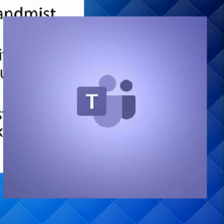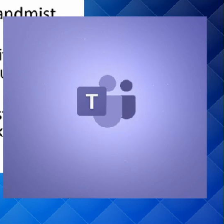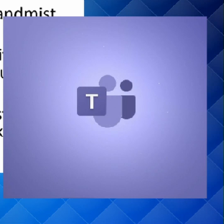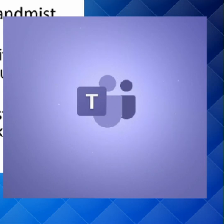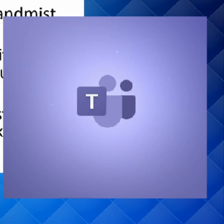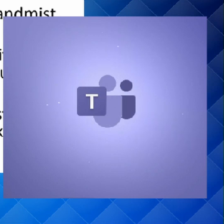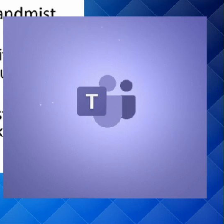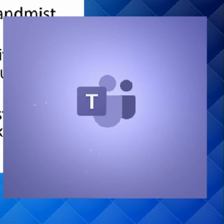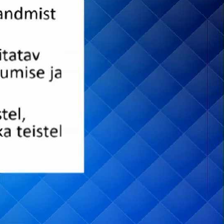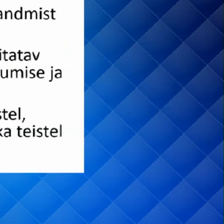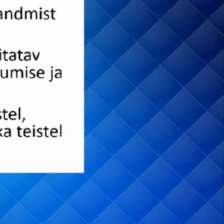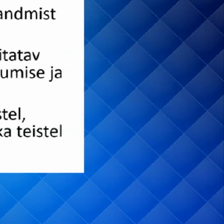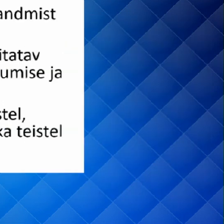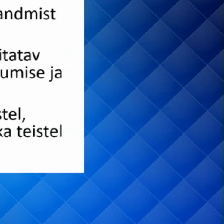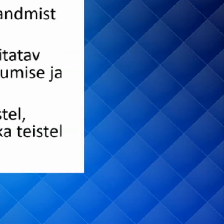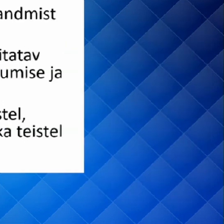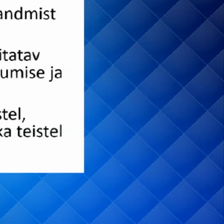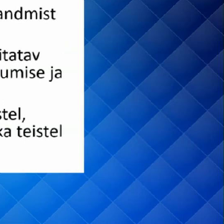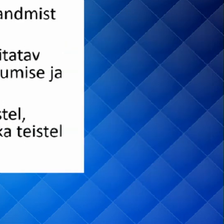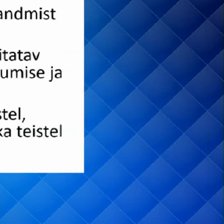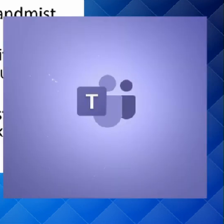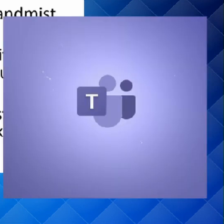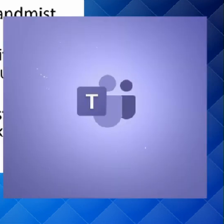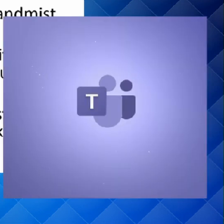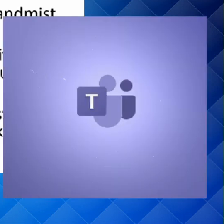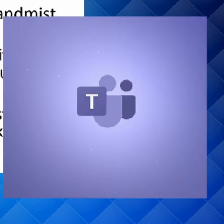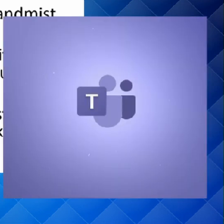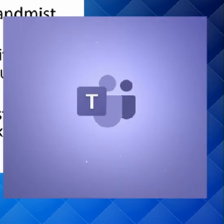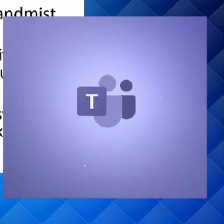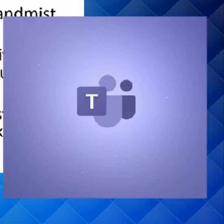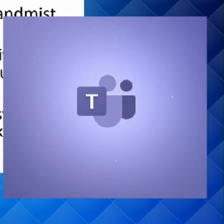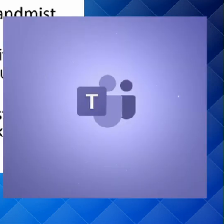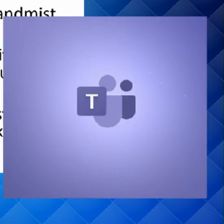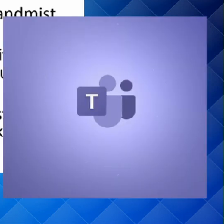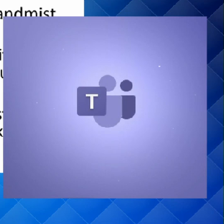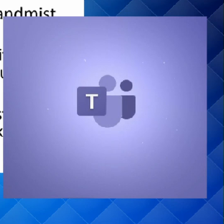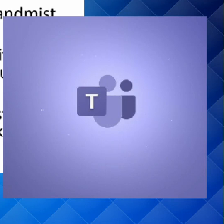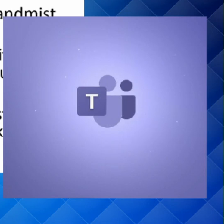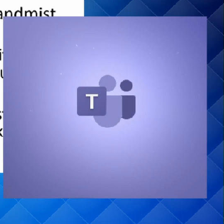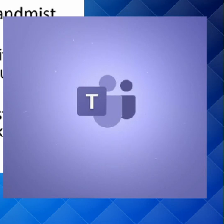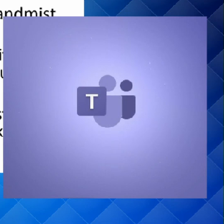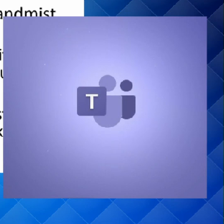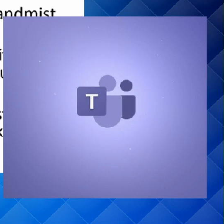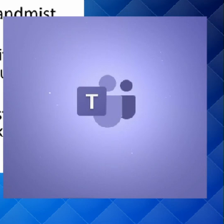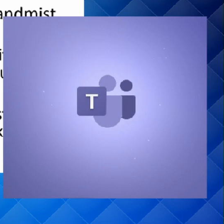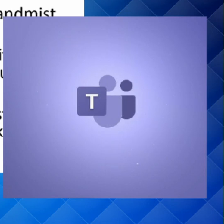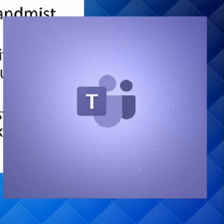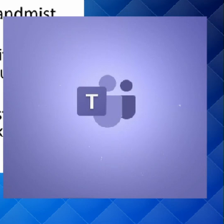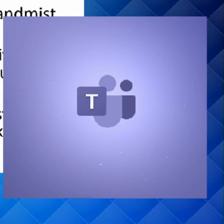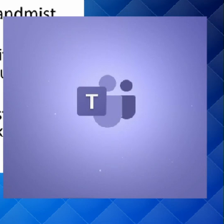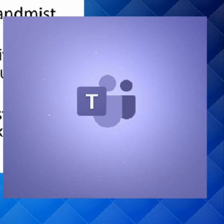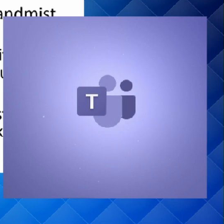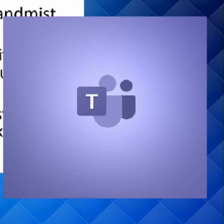juba piiri peale panna erinevate meetmete ka koosmajus, seda kiiremini saaks ka sellest viirusest üle.